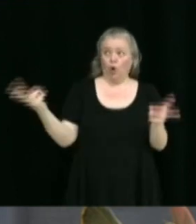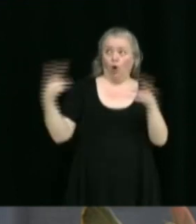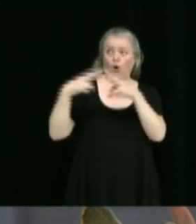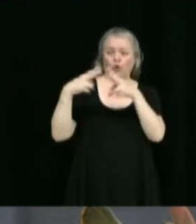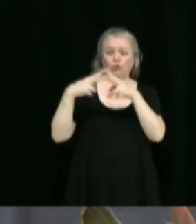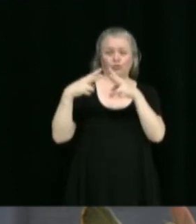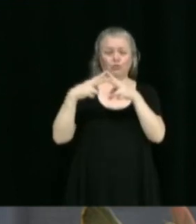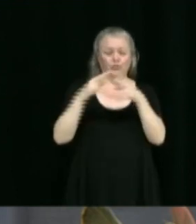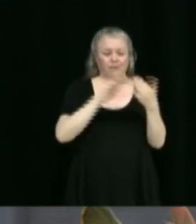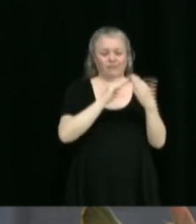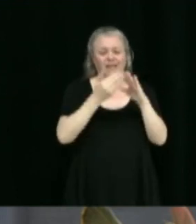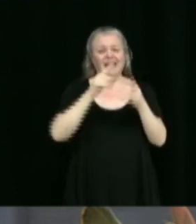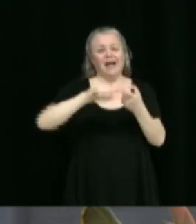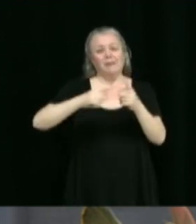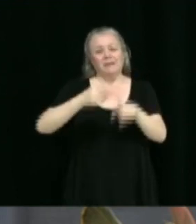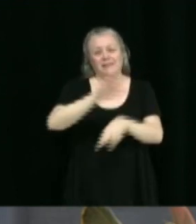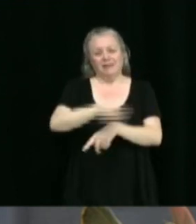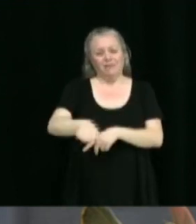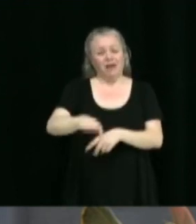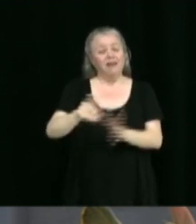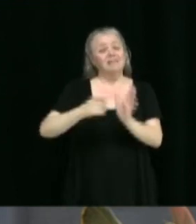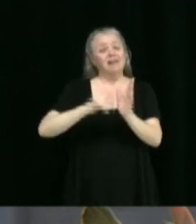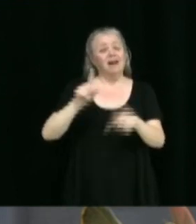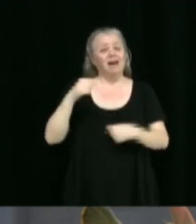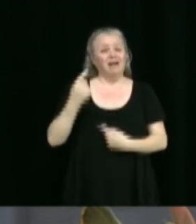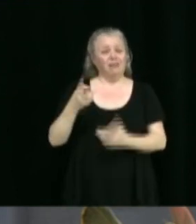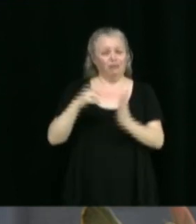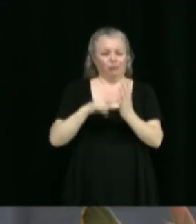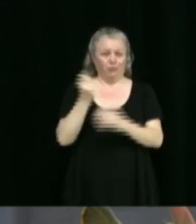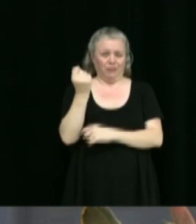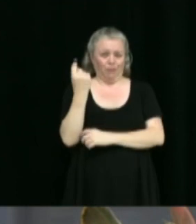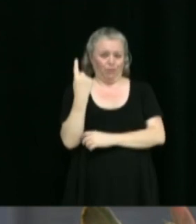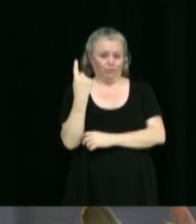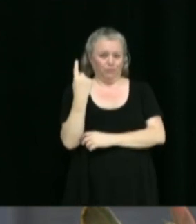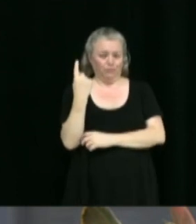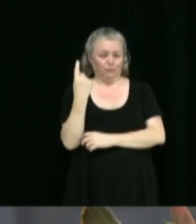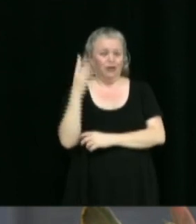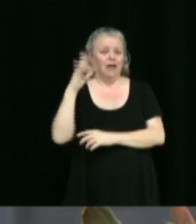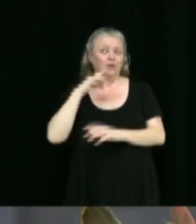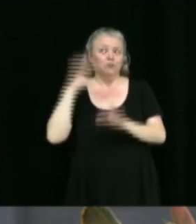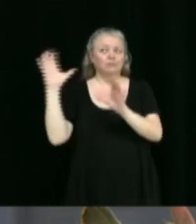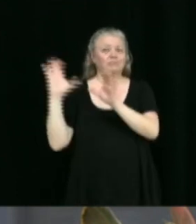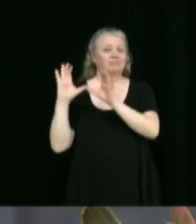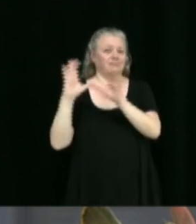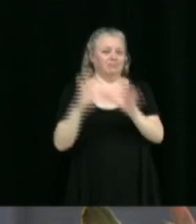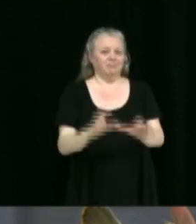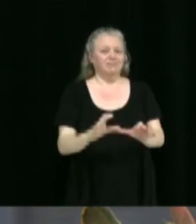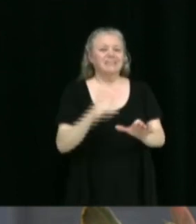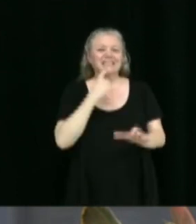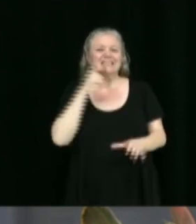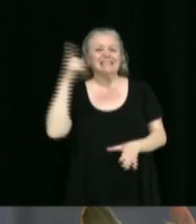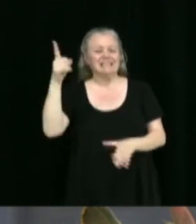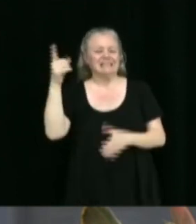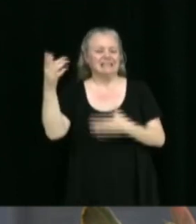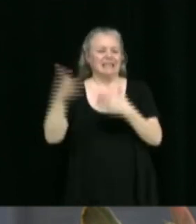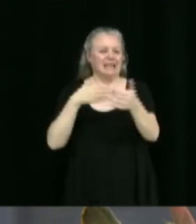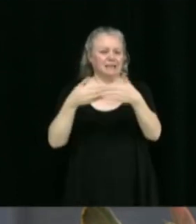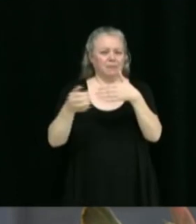amie des enfants et ce depuis 2011 en raison de l'accréditation délivrée par Espaces munis,